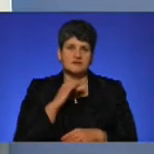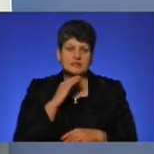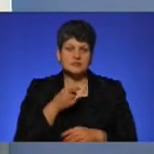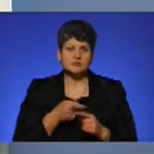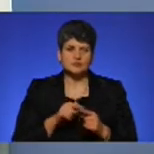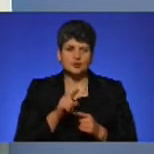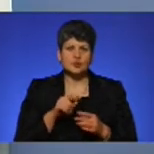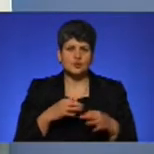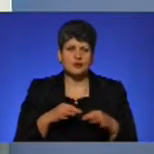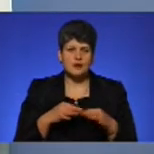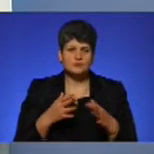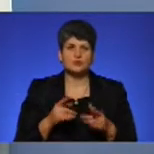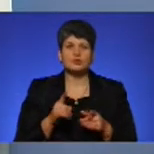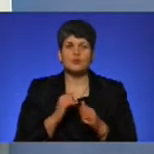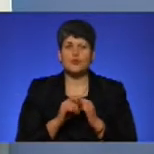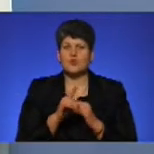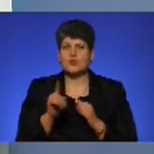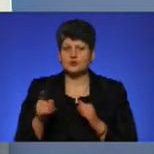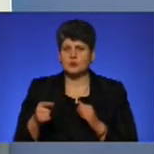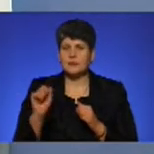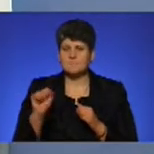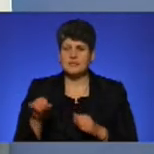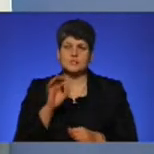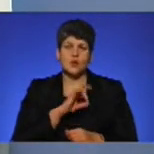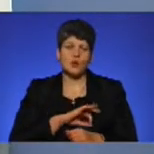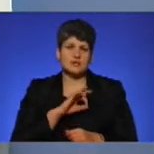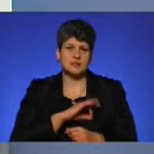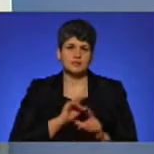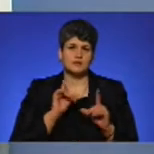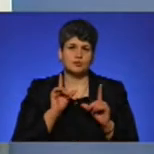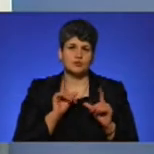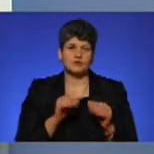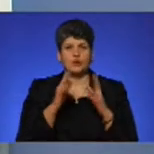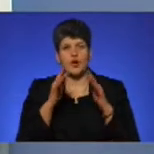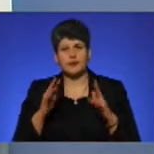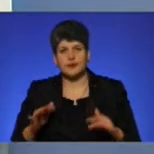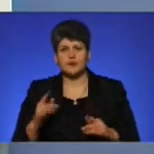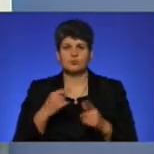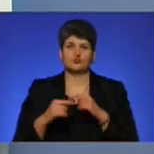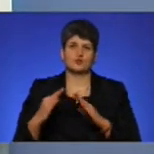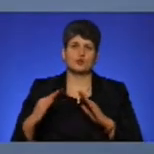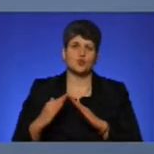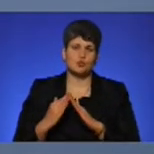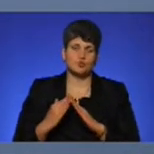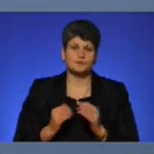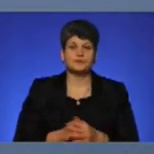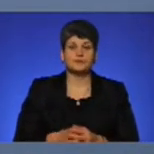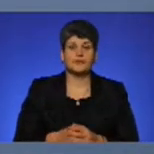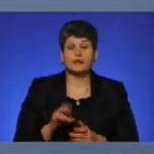транспорту, аби кожен тернополянин міг скористатися і приїхати до Ялинки і повернутися додому? Ну,